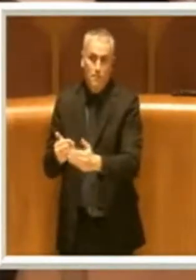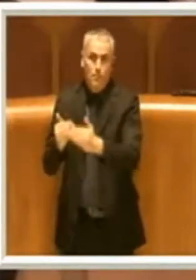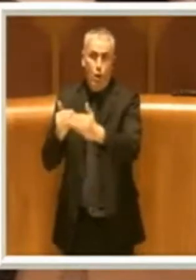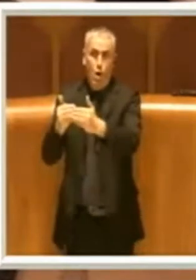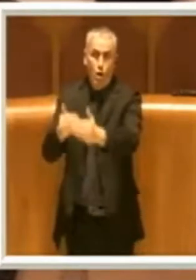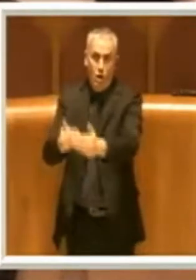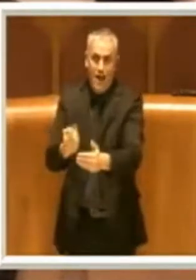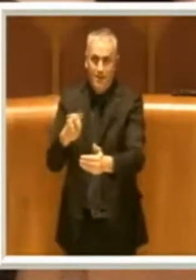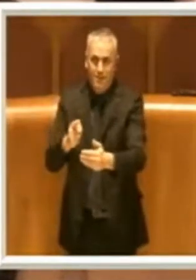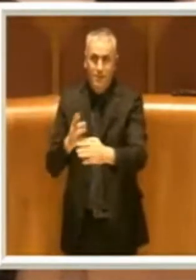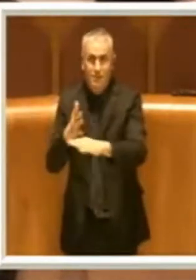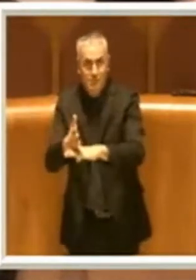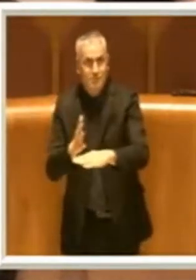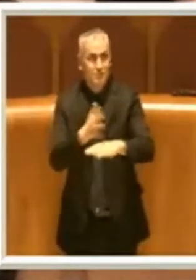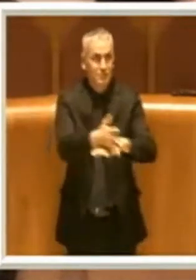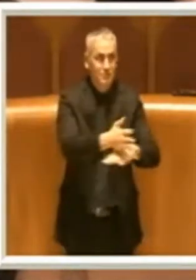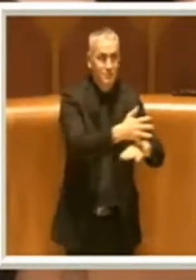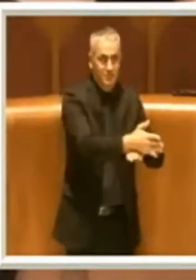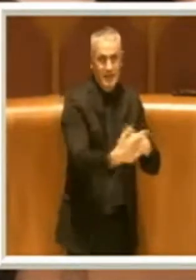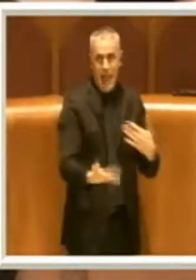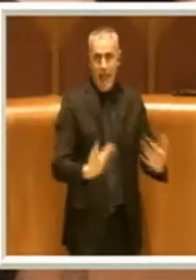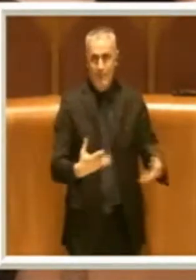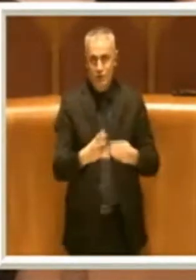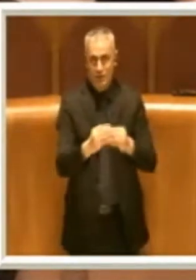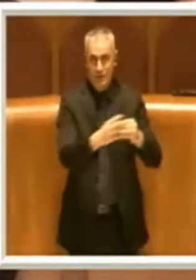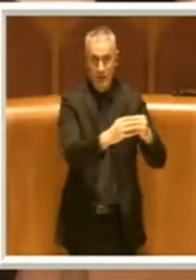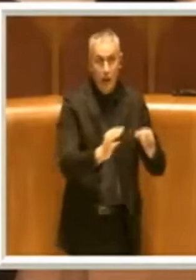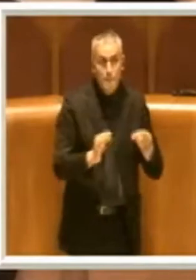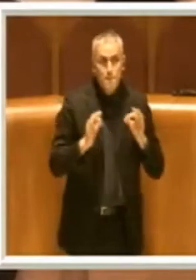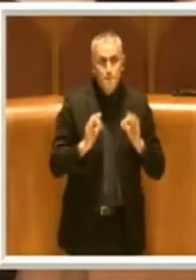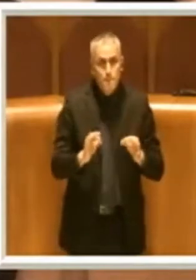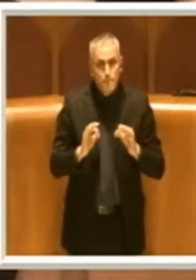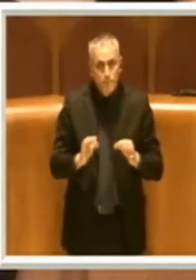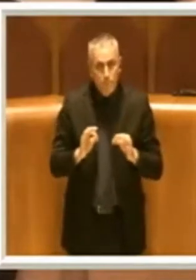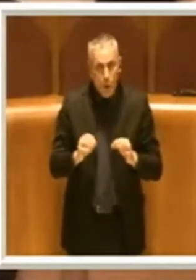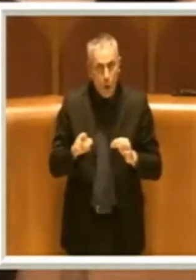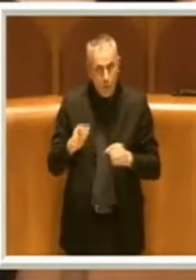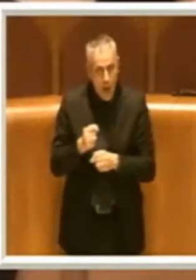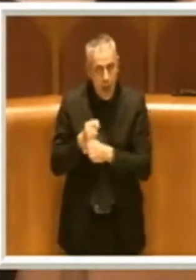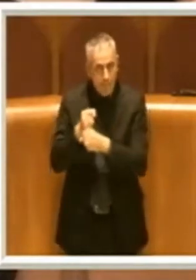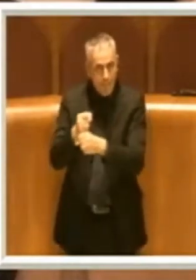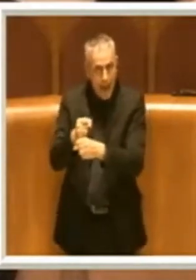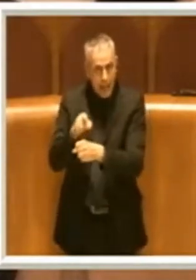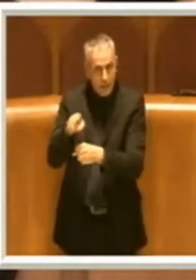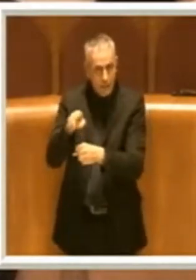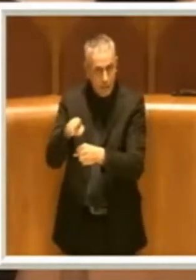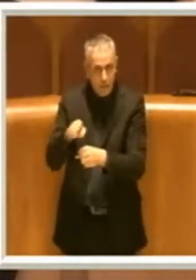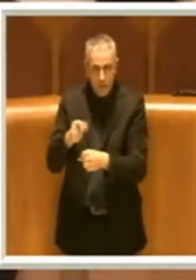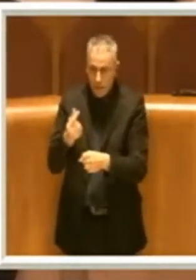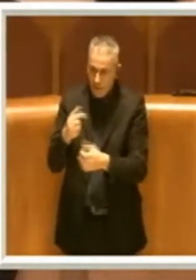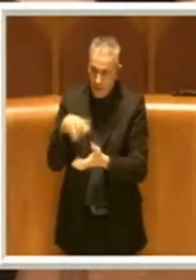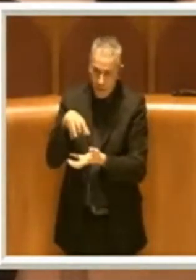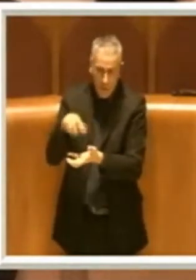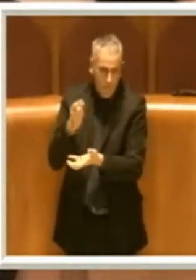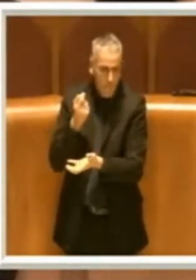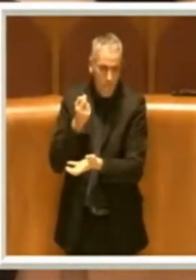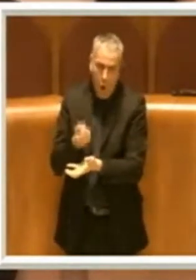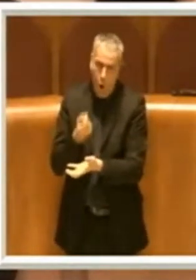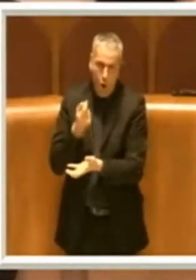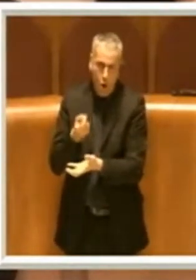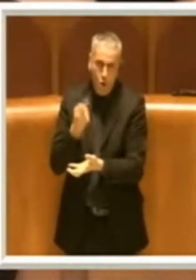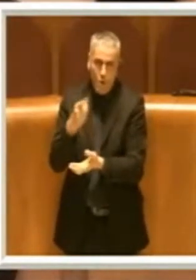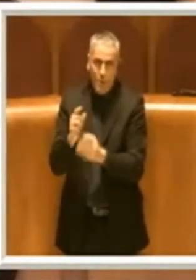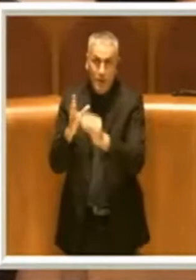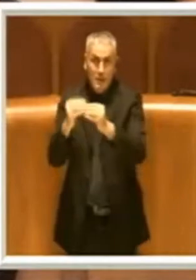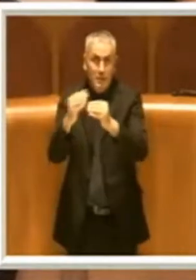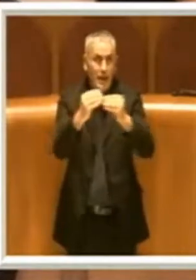fare fronte a questa emergenza prevedeva davvero poche risorse per affrontare questo